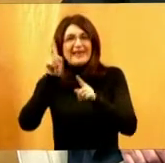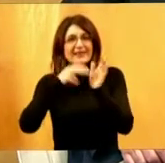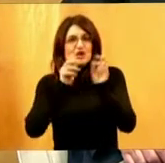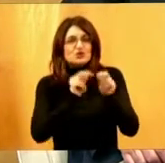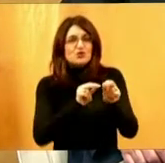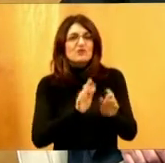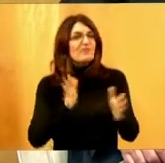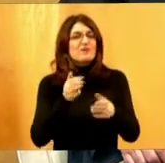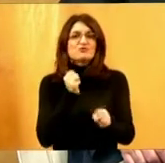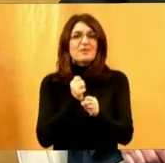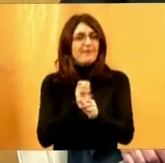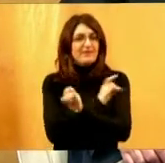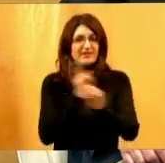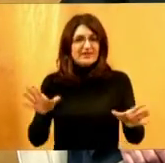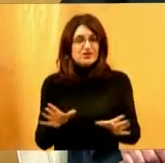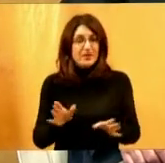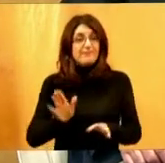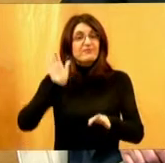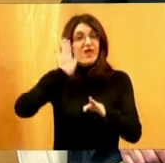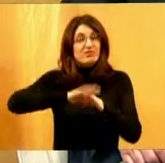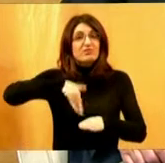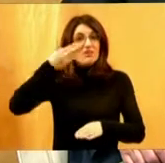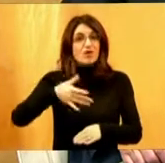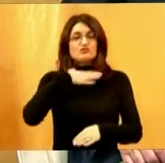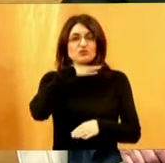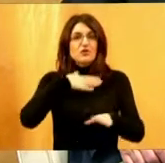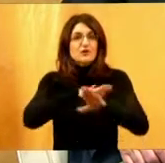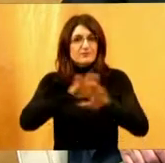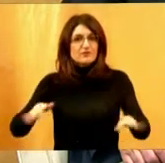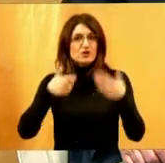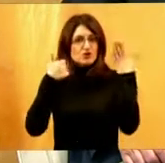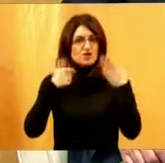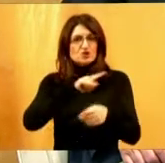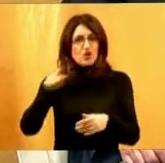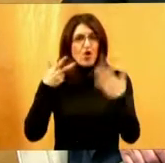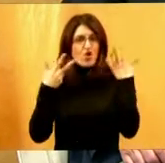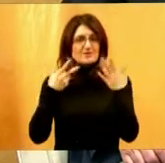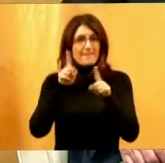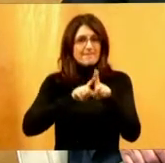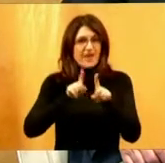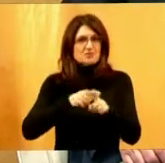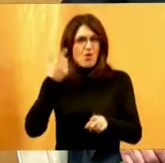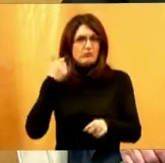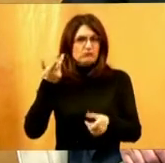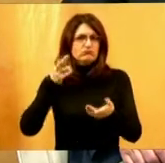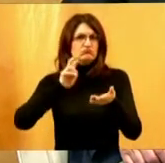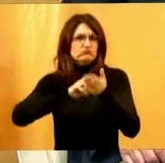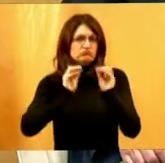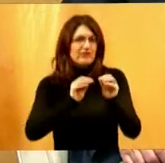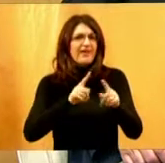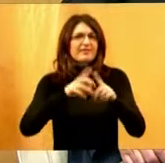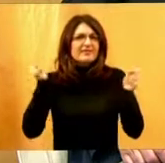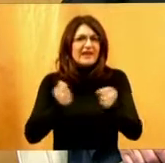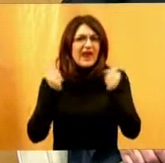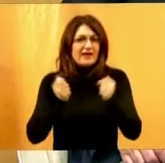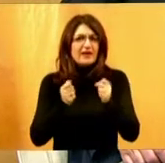napraviti ništa. I nakon školovanja 6 do 8 mjeseci od treninga, dakle,